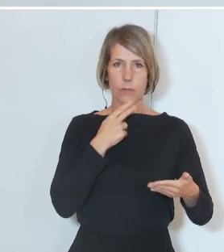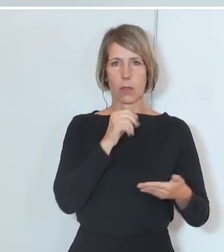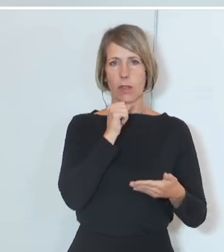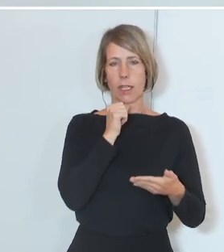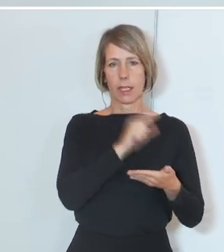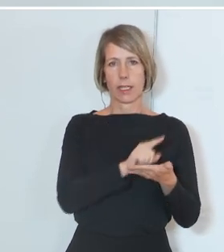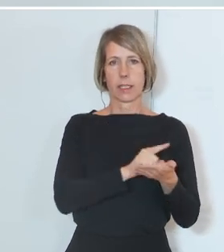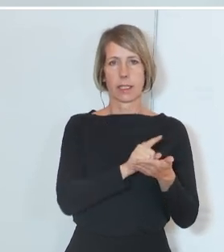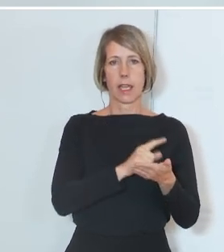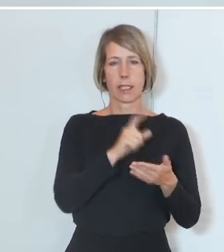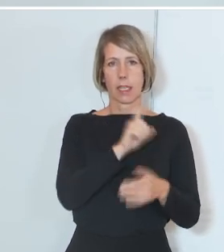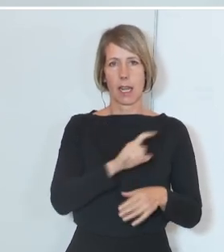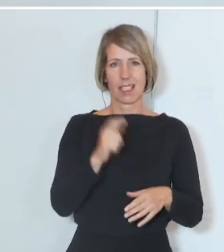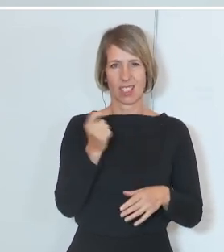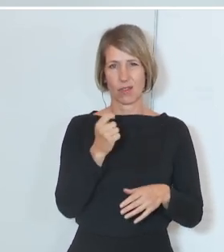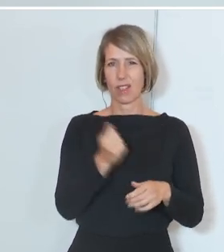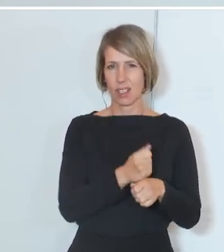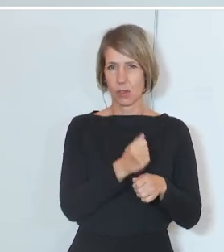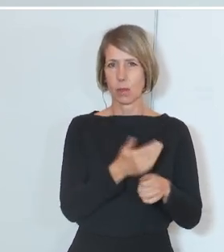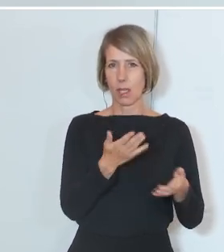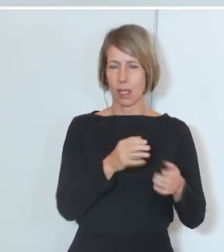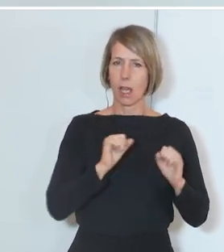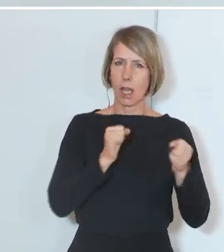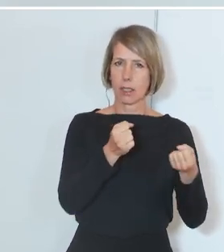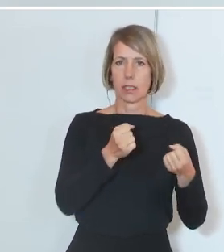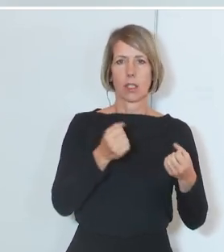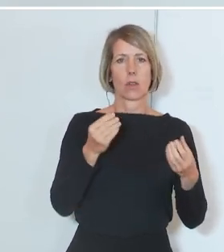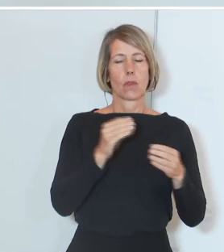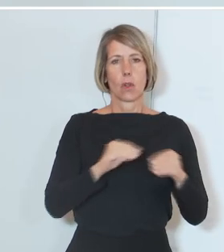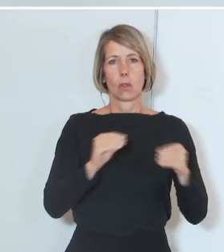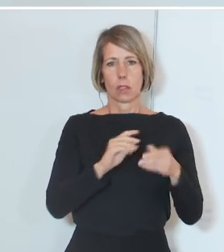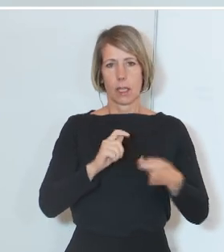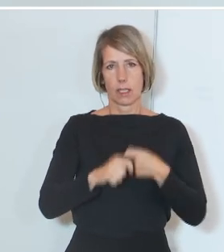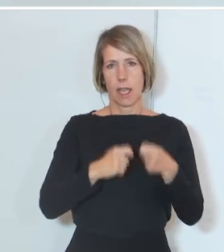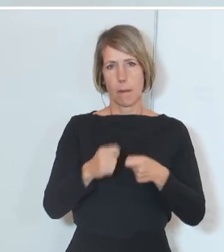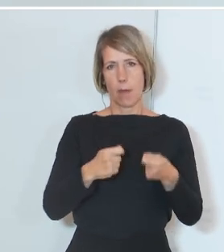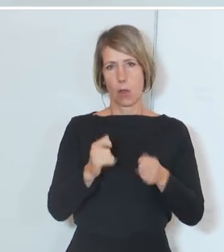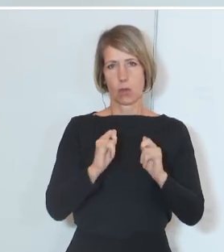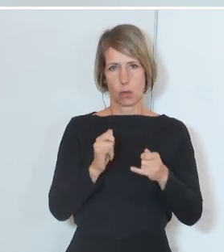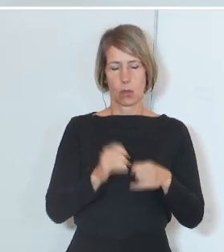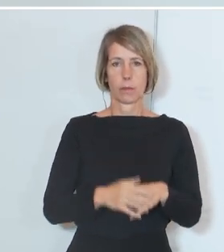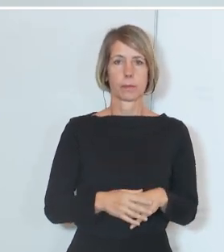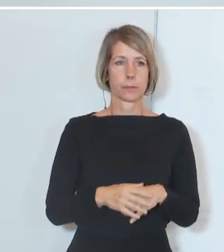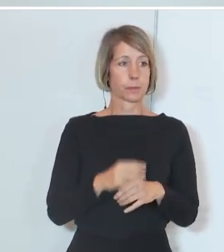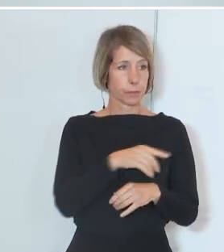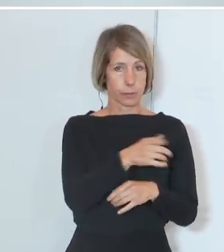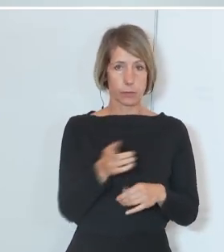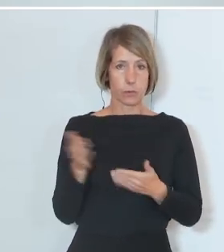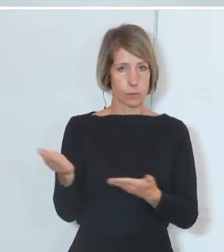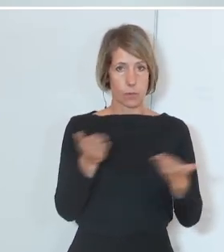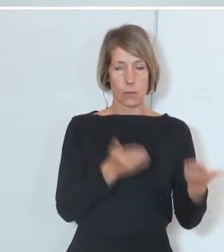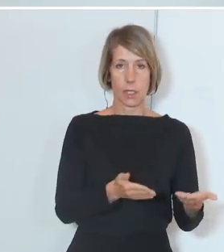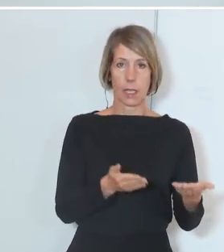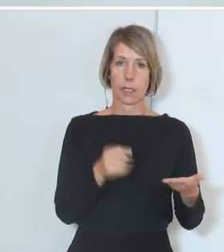dorthin zu unternehmen, um aktiv das in den Unterricht einzubauen. Ich darf Sie auch einladen, sich das